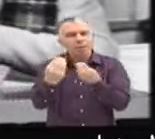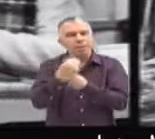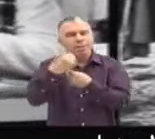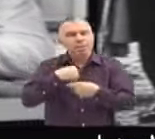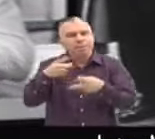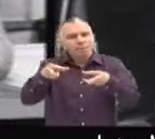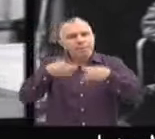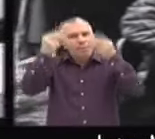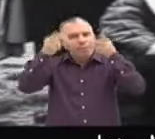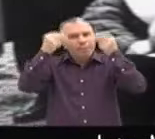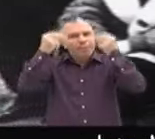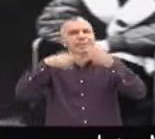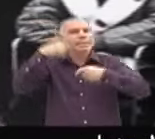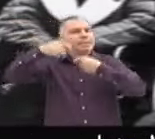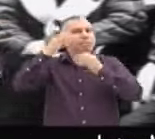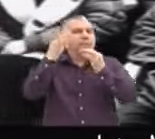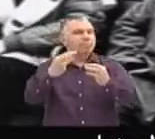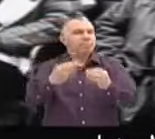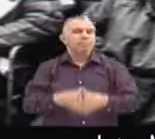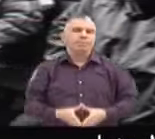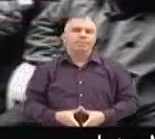passion dévorante pour le cinéma.